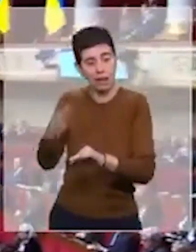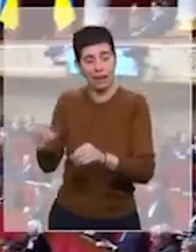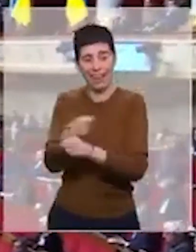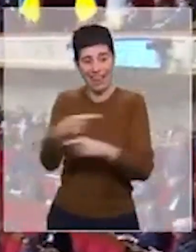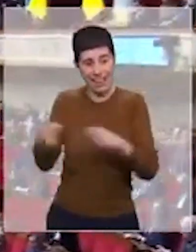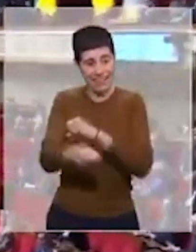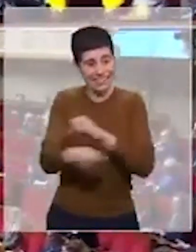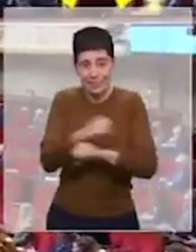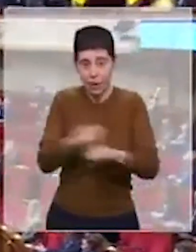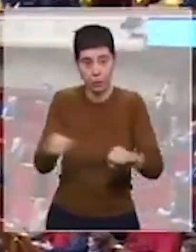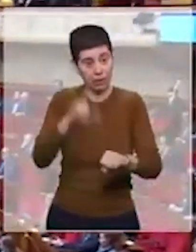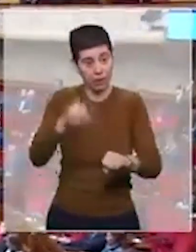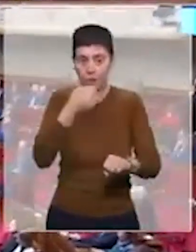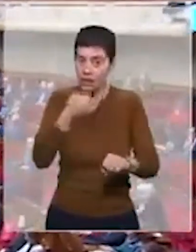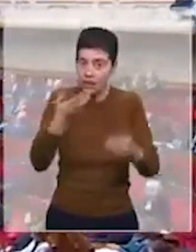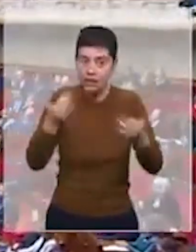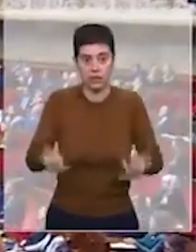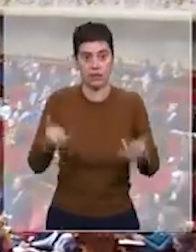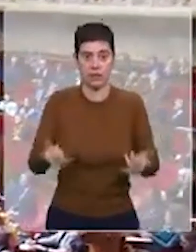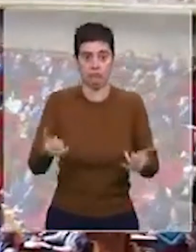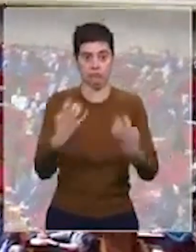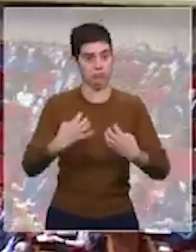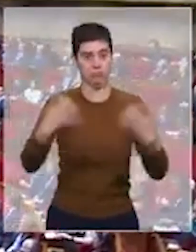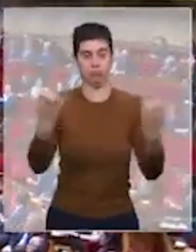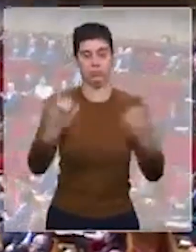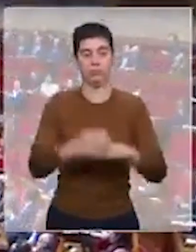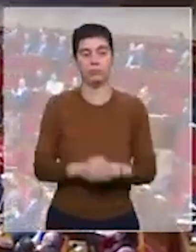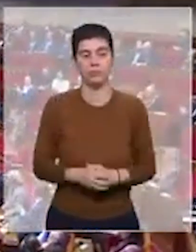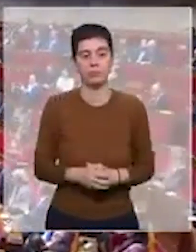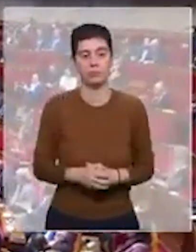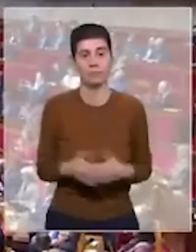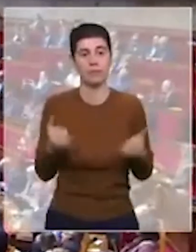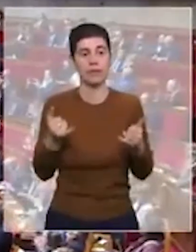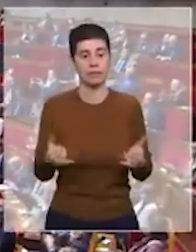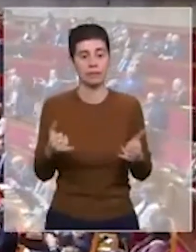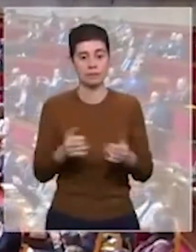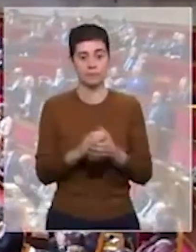votre temple de droit et de liberté. Dans ces murs...